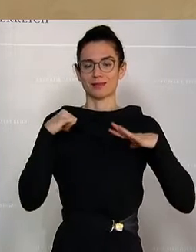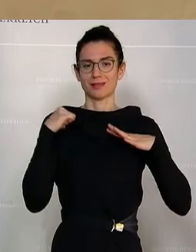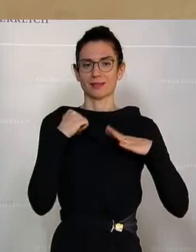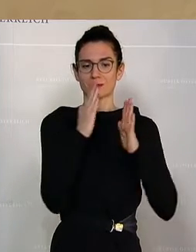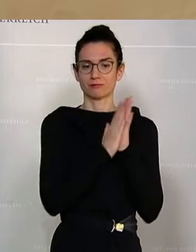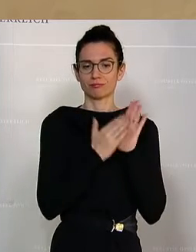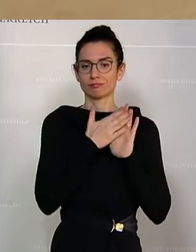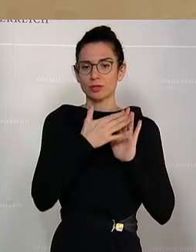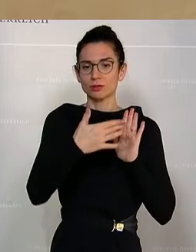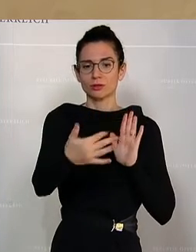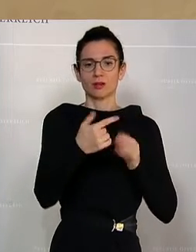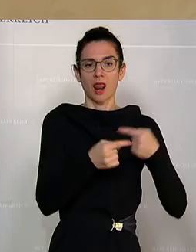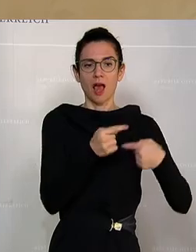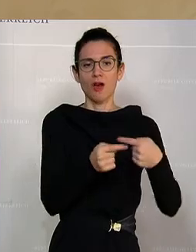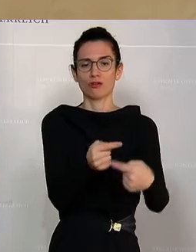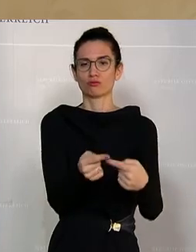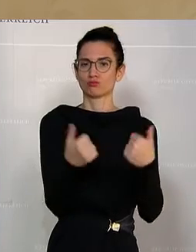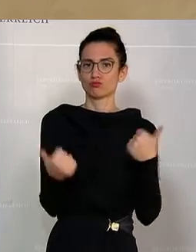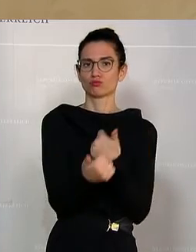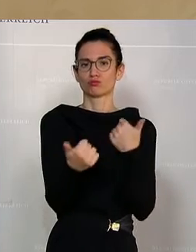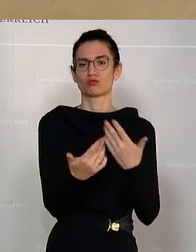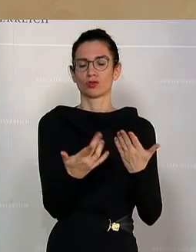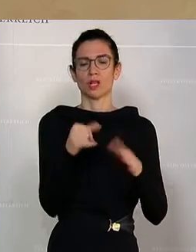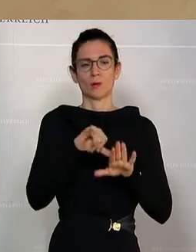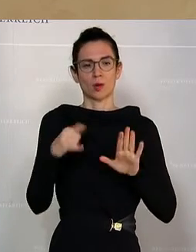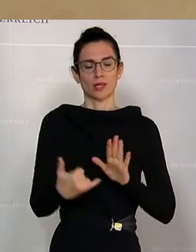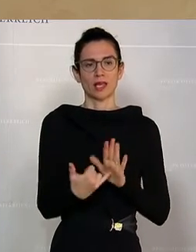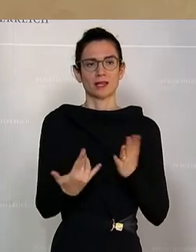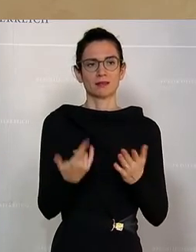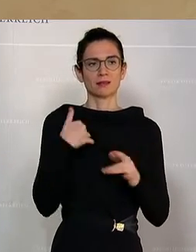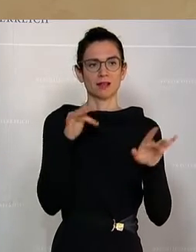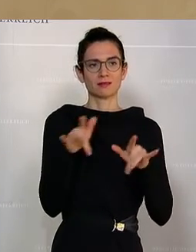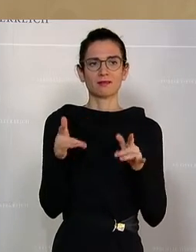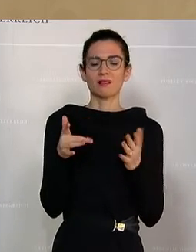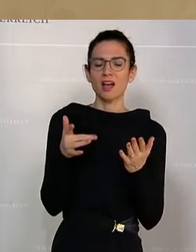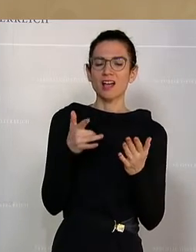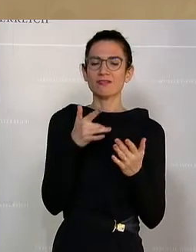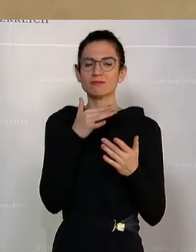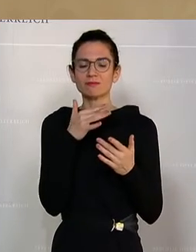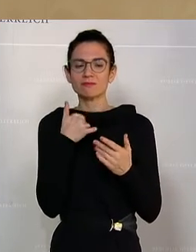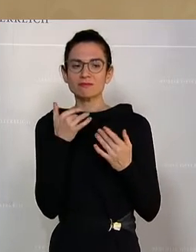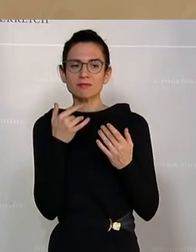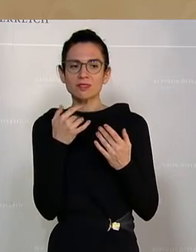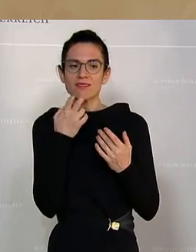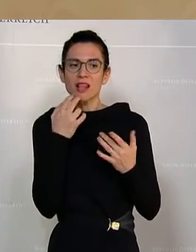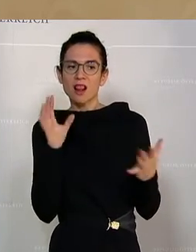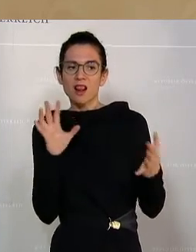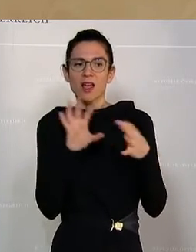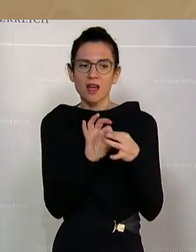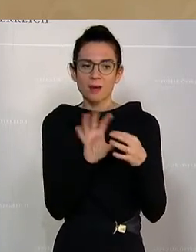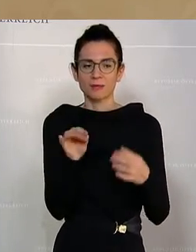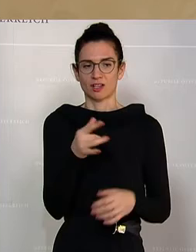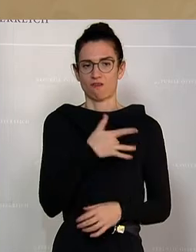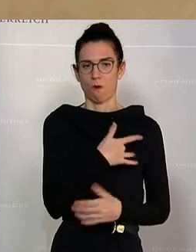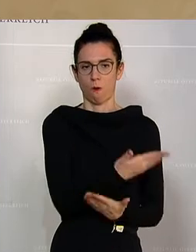hier durchgeführt wird. Ein Projekt, das vor allem den engen Kontakt, die enge Bindung zwischen der Bevölkerung